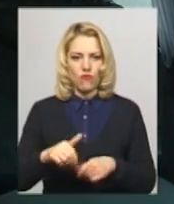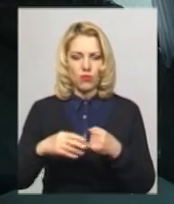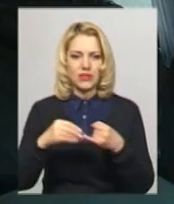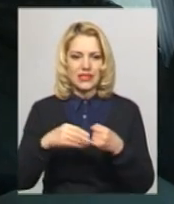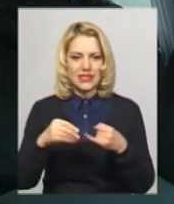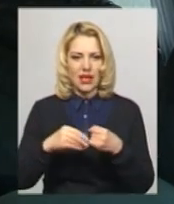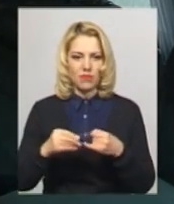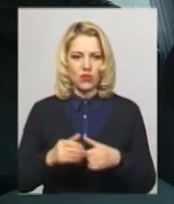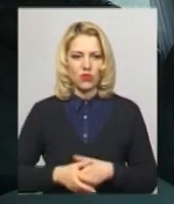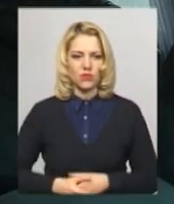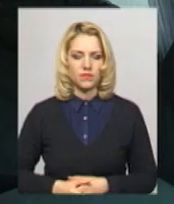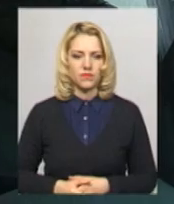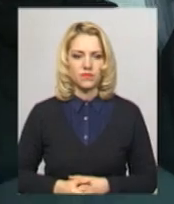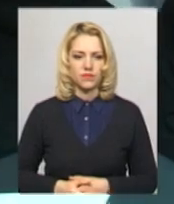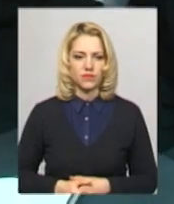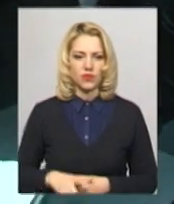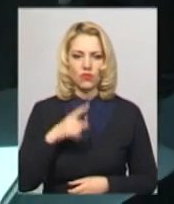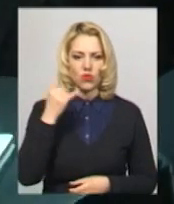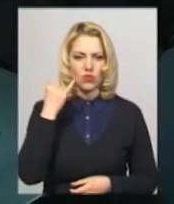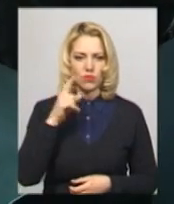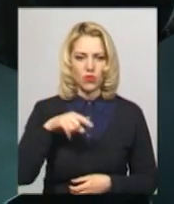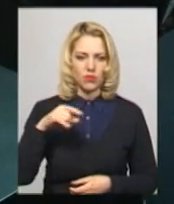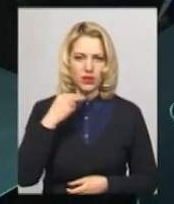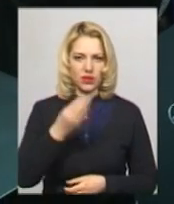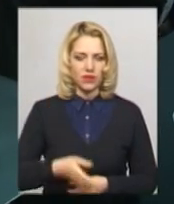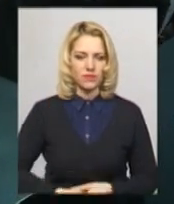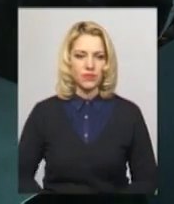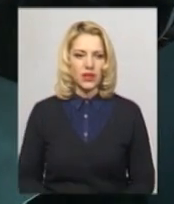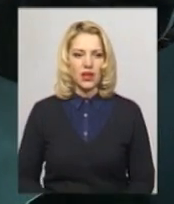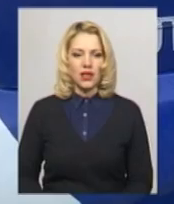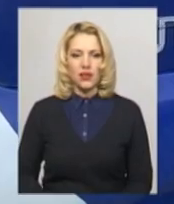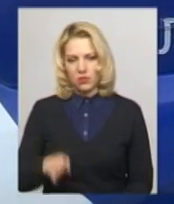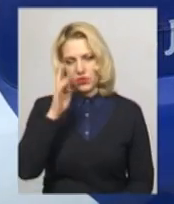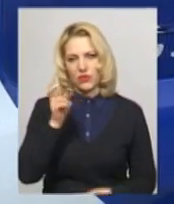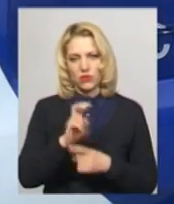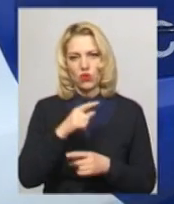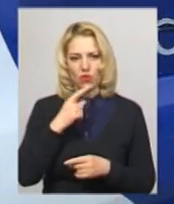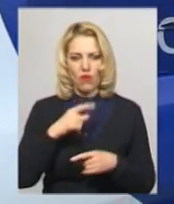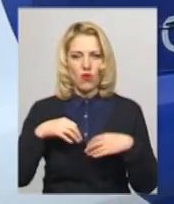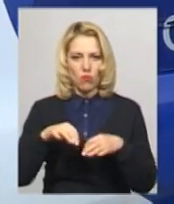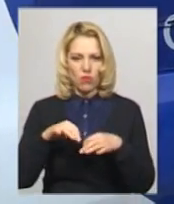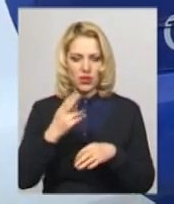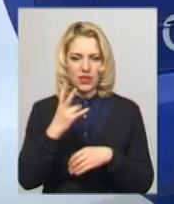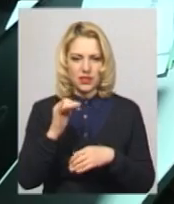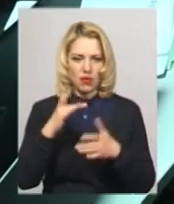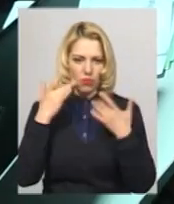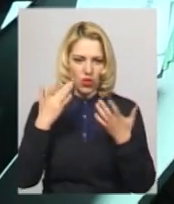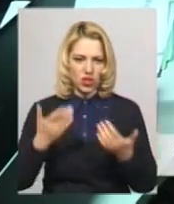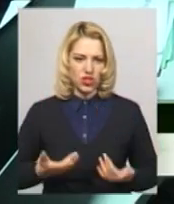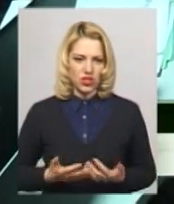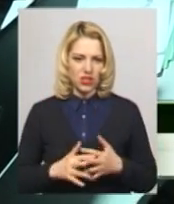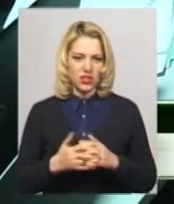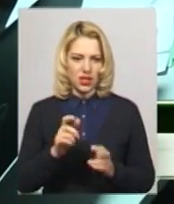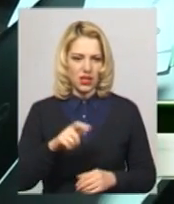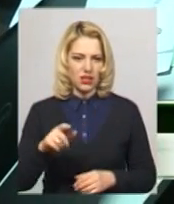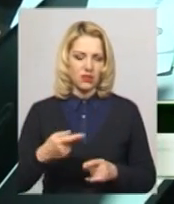візьмемо у вас документи. Тепер, будь ласка, підкажіть ваш номер телефона мобільний. Відвідувач каже, мобільний ЦНАП полегшує селянам життя. Добре,